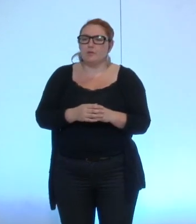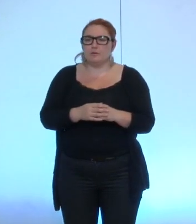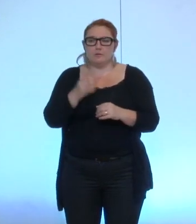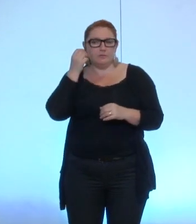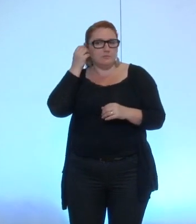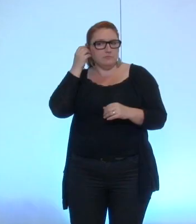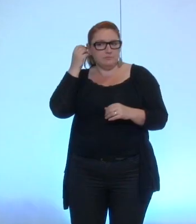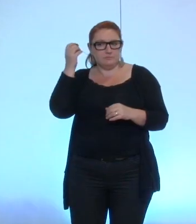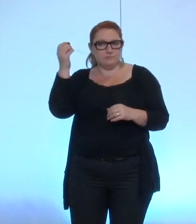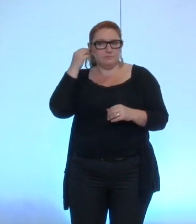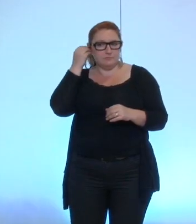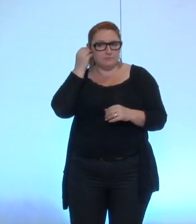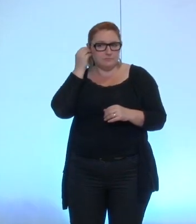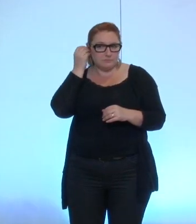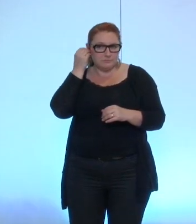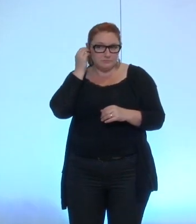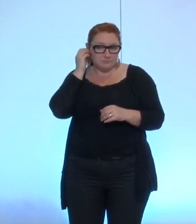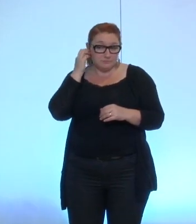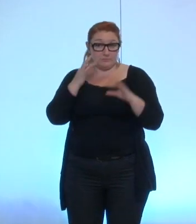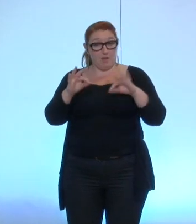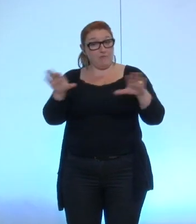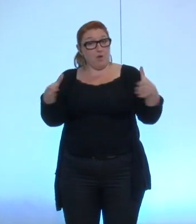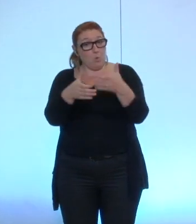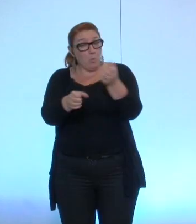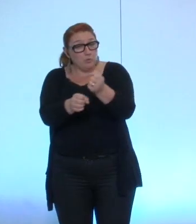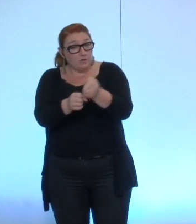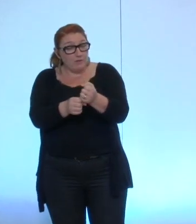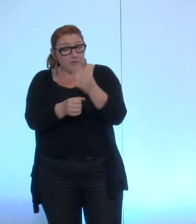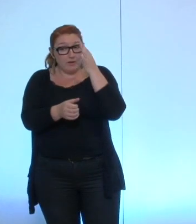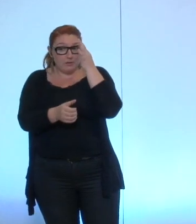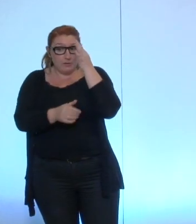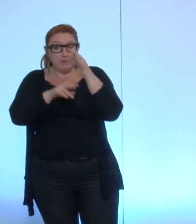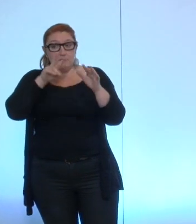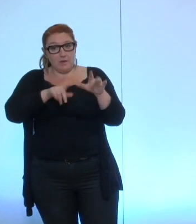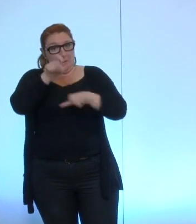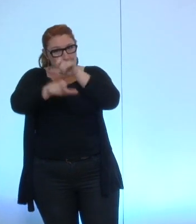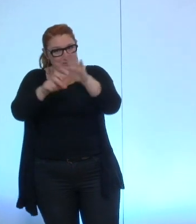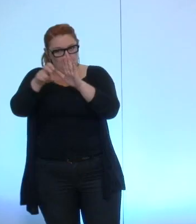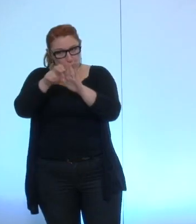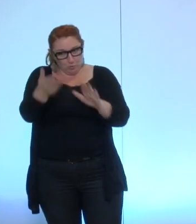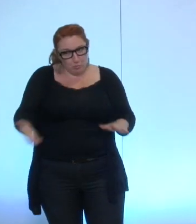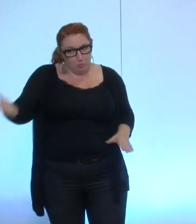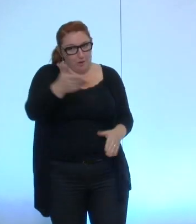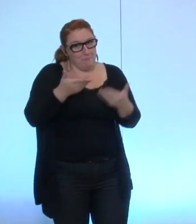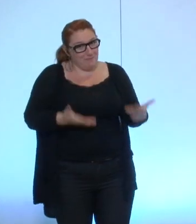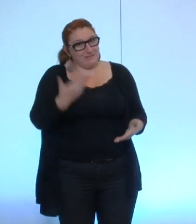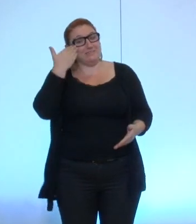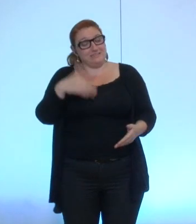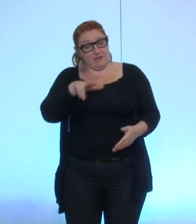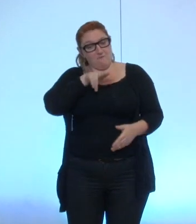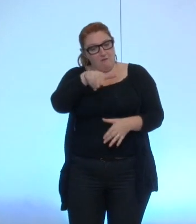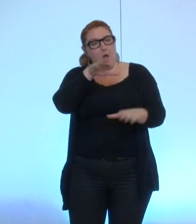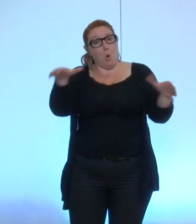sur la question du groupe de travail les grenoblois savent maintenant qu'il va y avoir un groupe de travail qui va